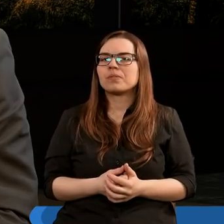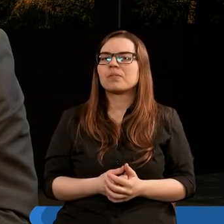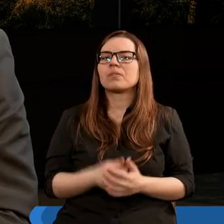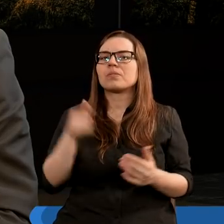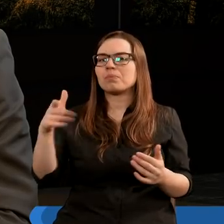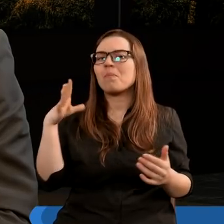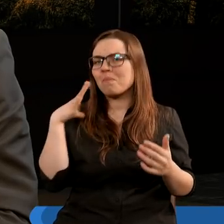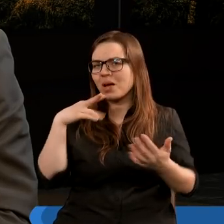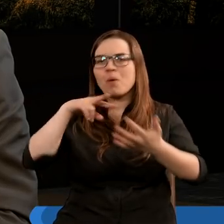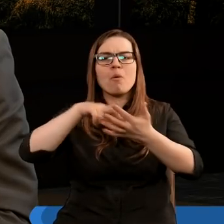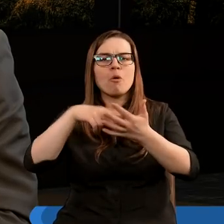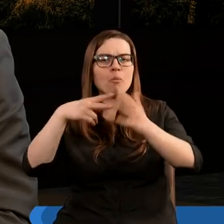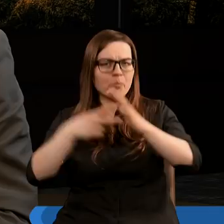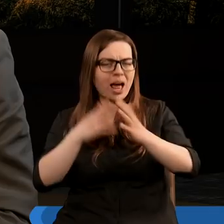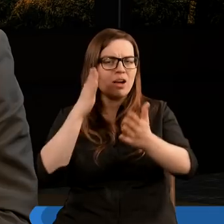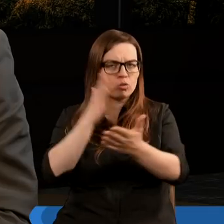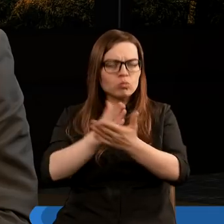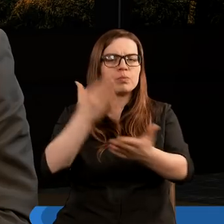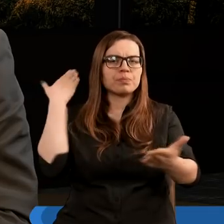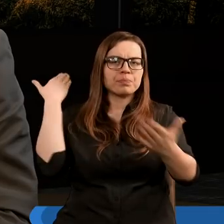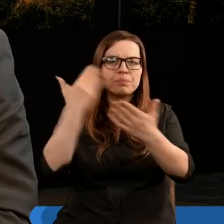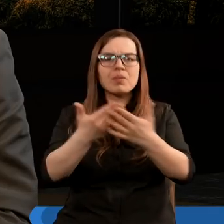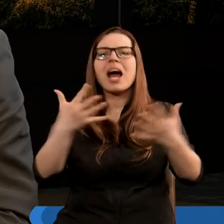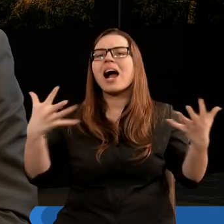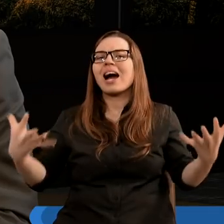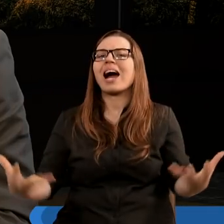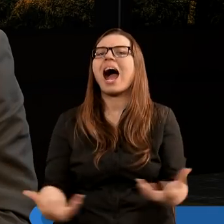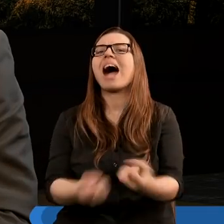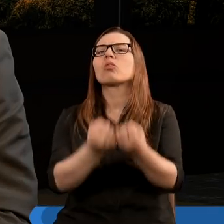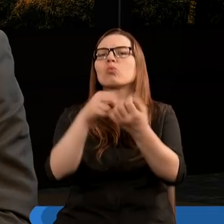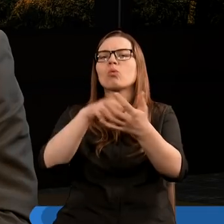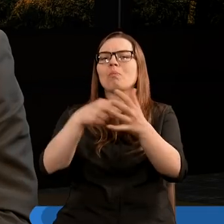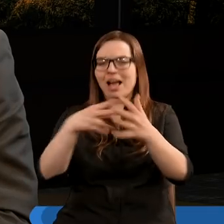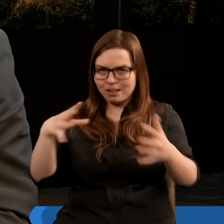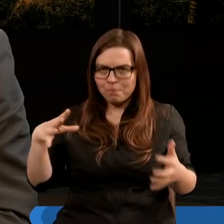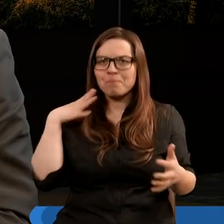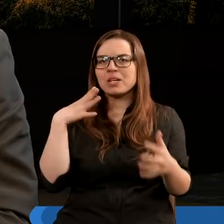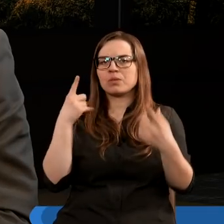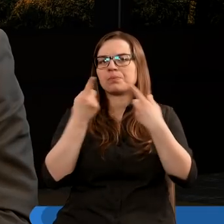ułożony był plan ratunku. I ten plan ratunku,